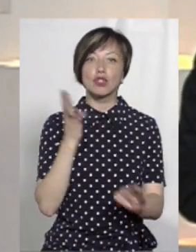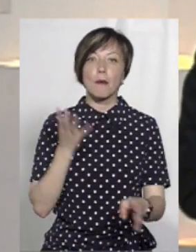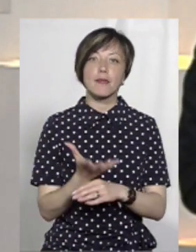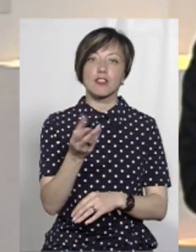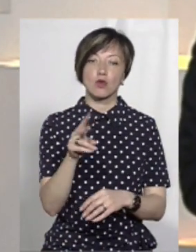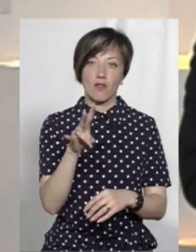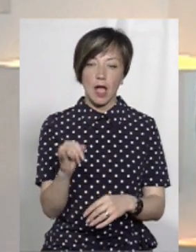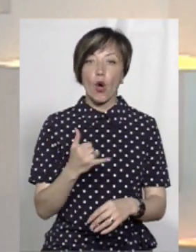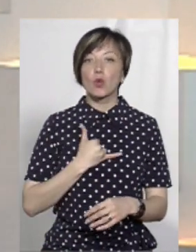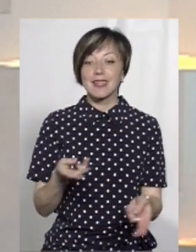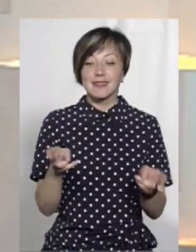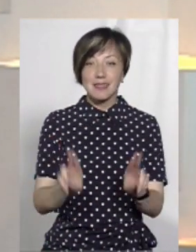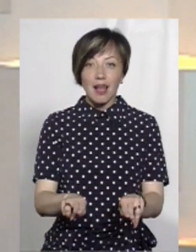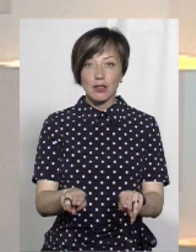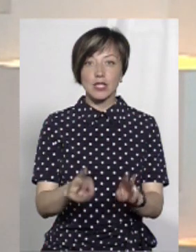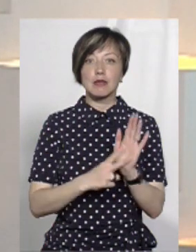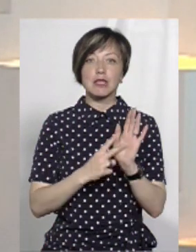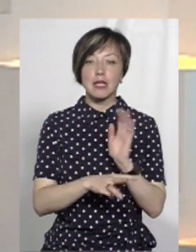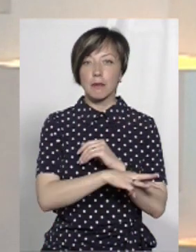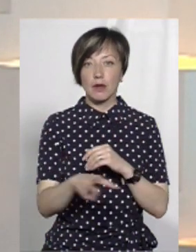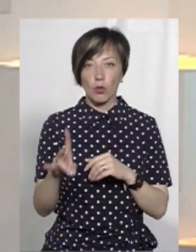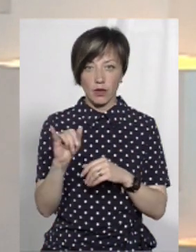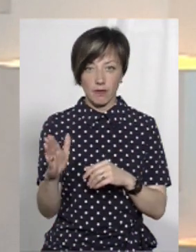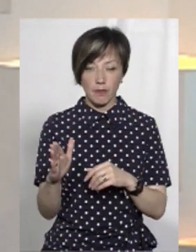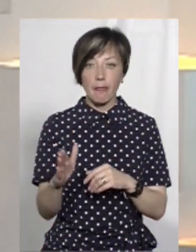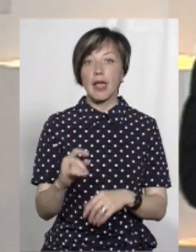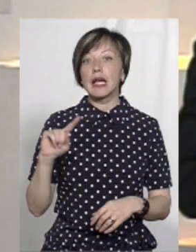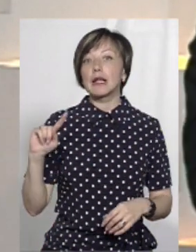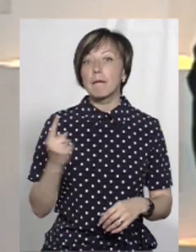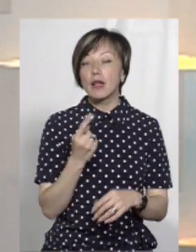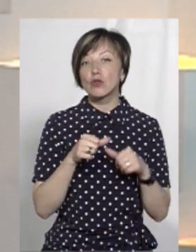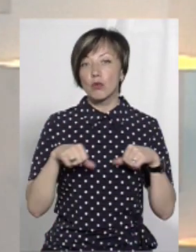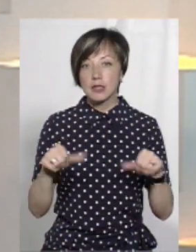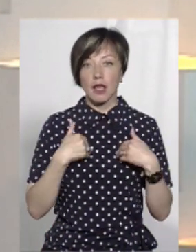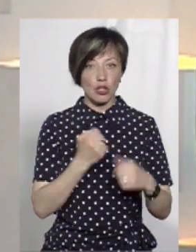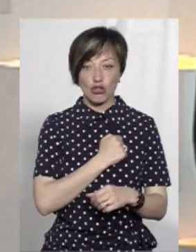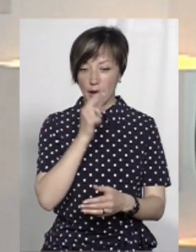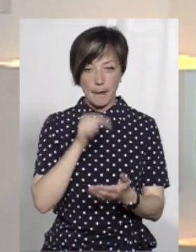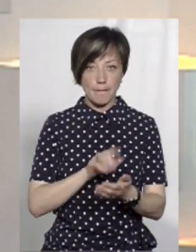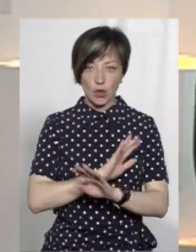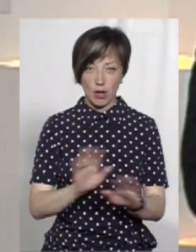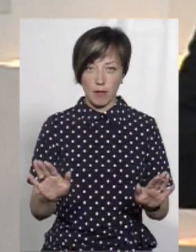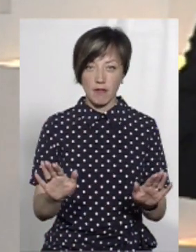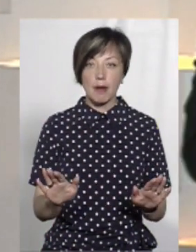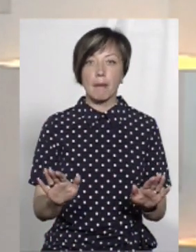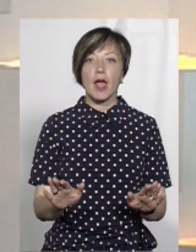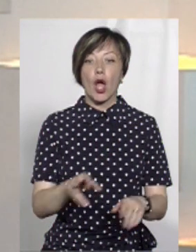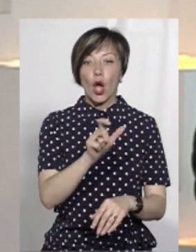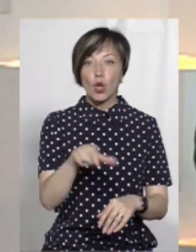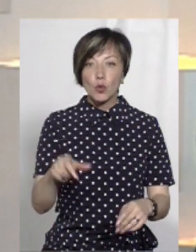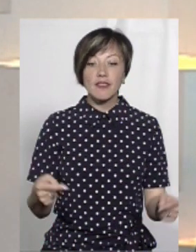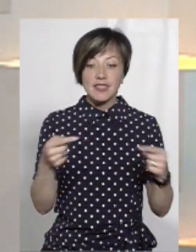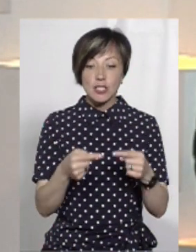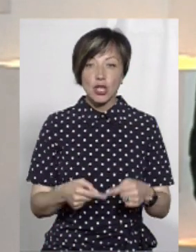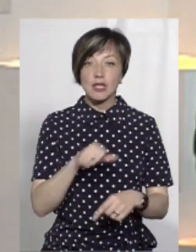чергу профінансовані. У нас залишок залишився 70 мільйонів. На першу комісію я, на жаль, не потрапив. Люди